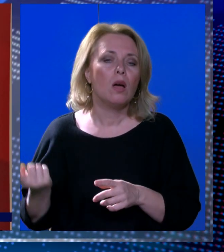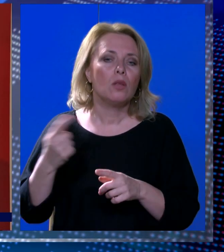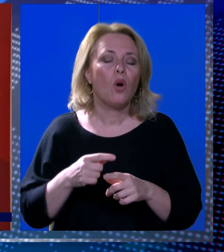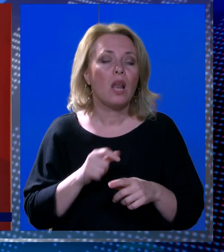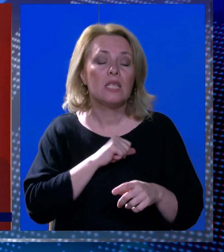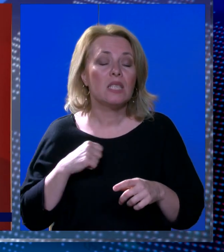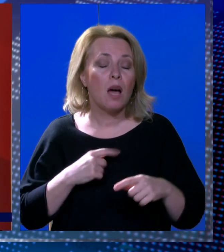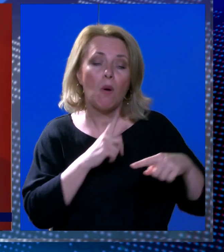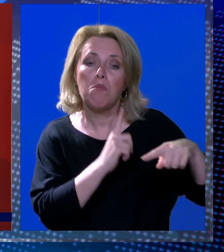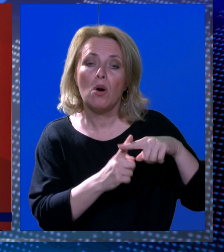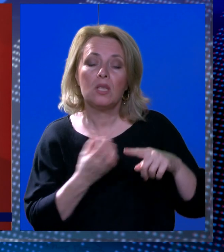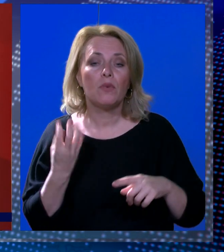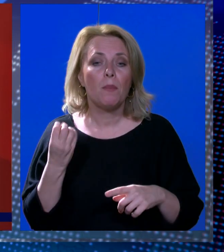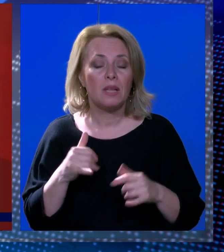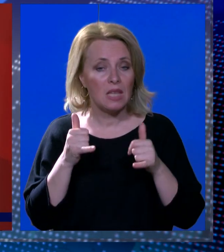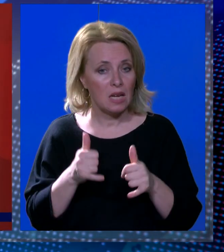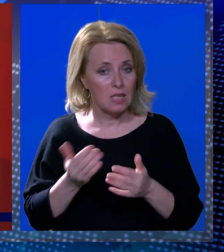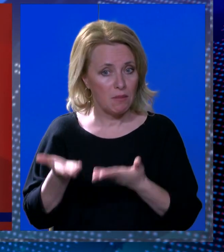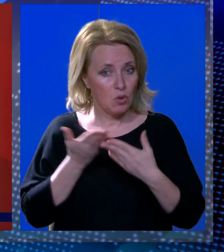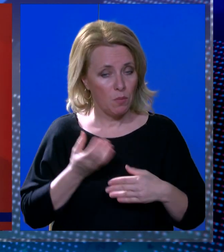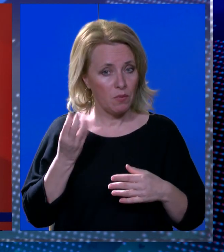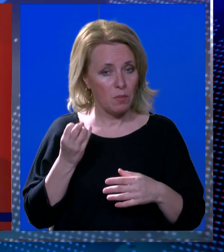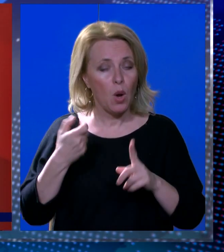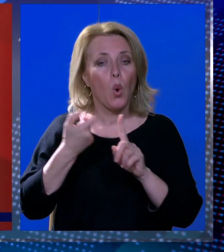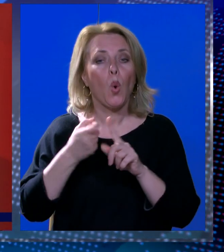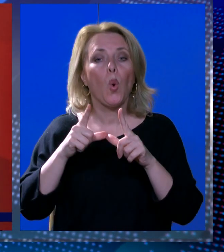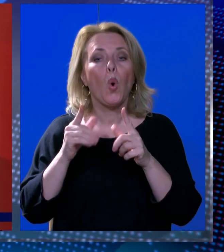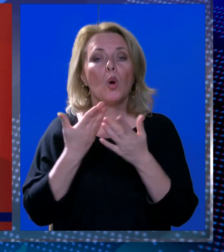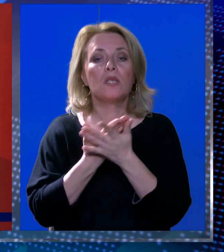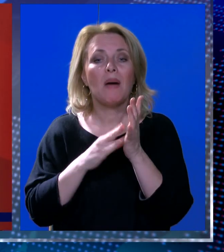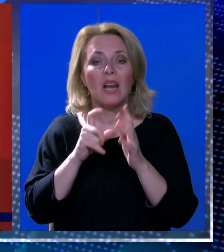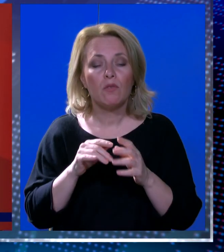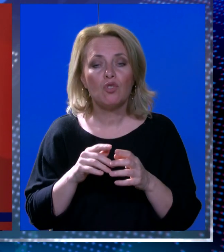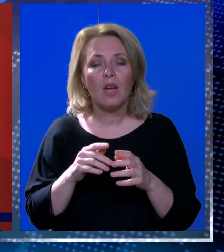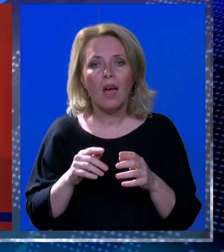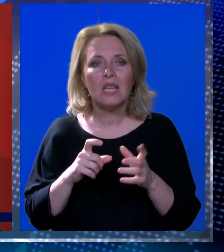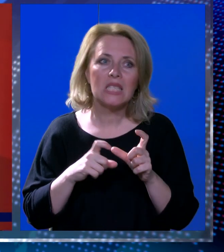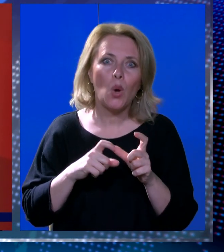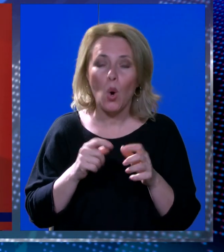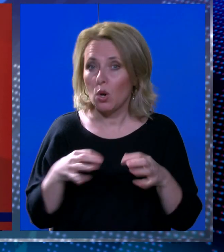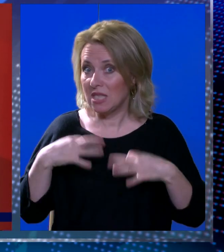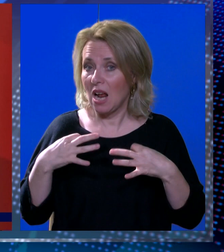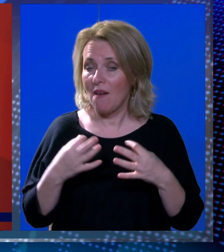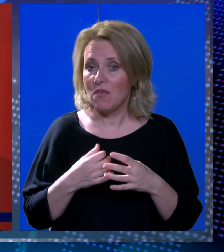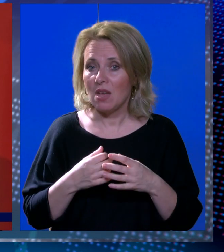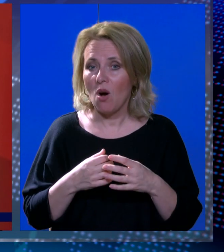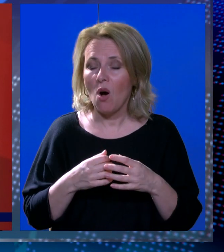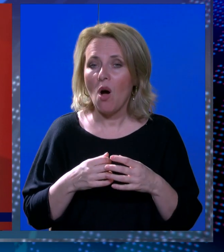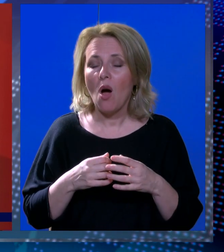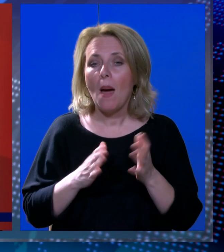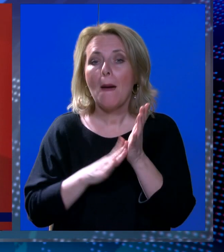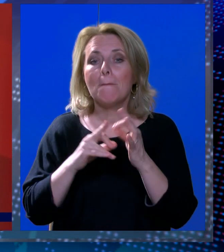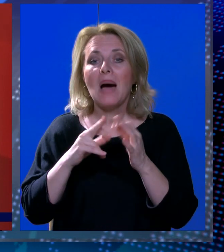samo pozitivne informacije, danas sam dobio informaciju da je Kuzmanović skoro zdrav, da je Mandić, da ima